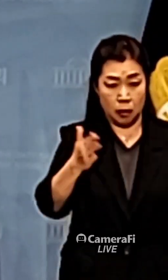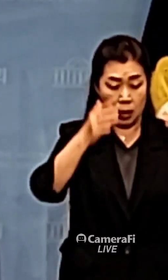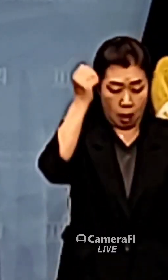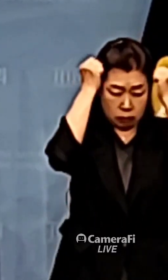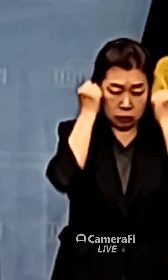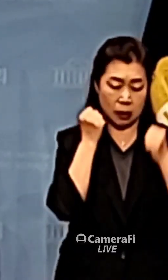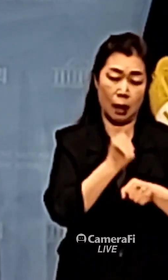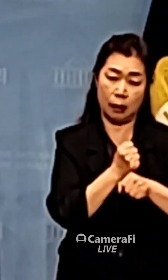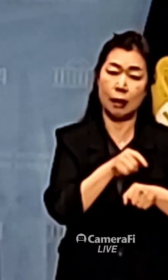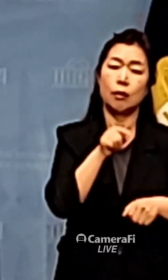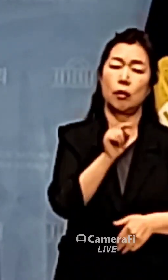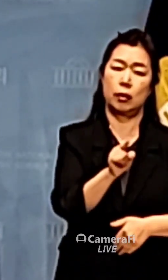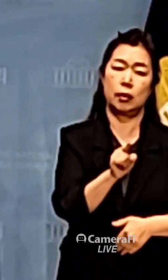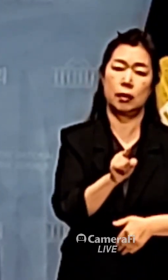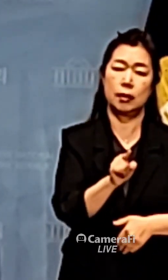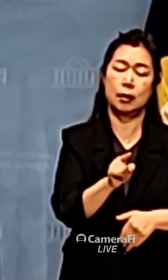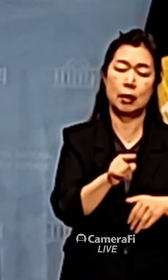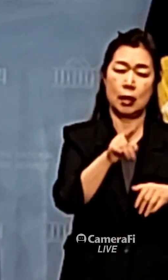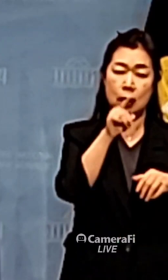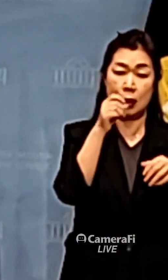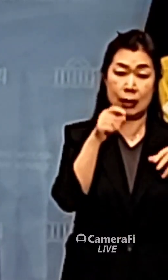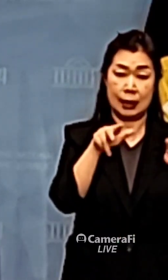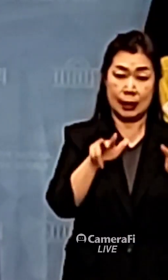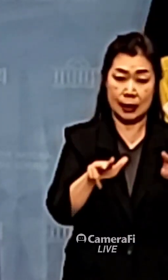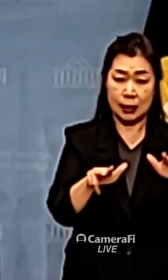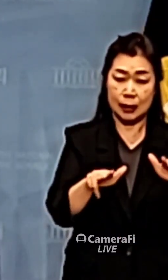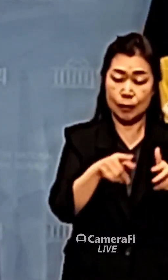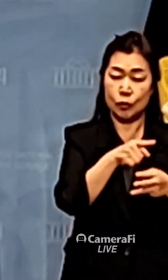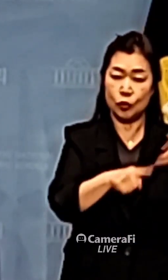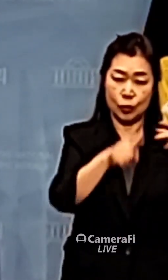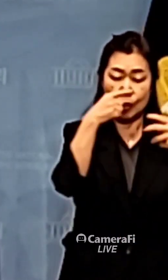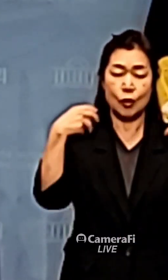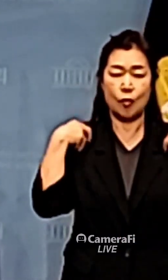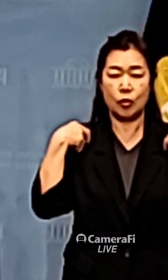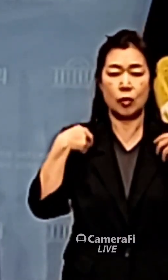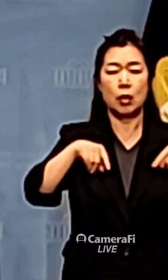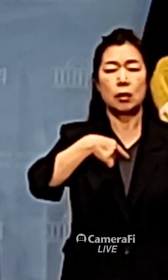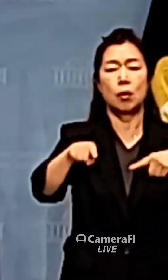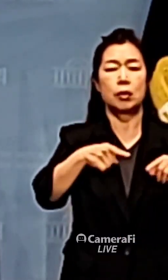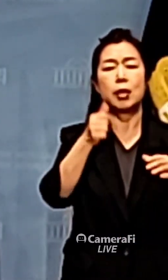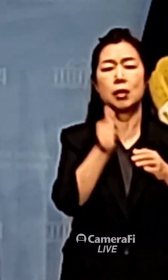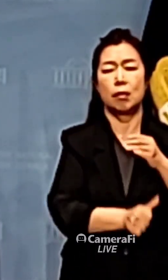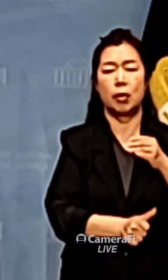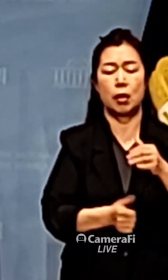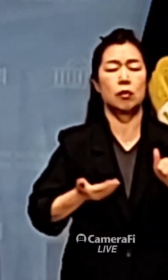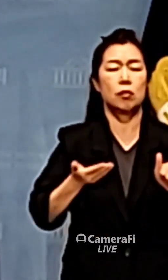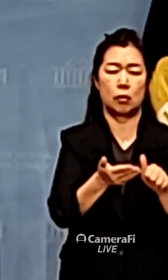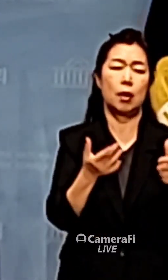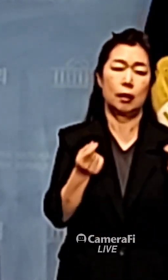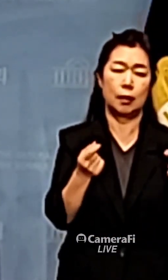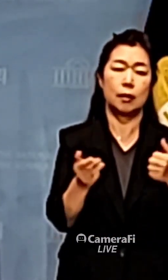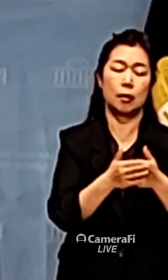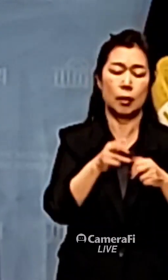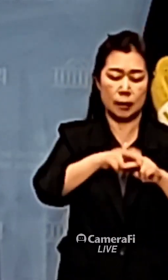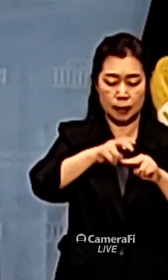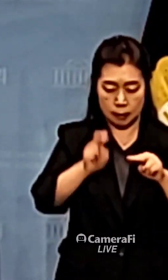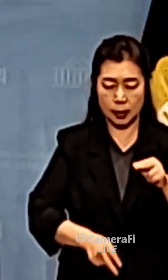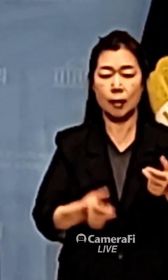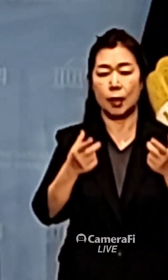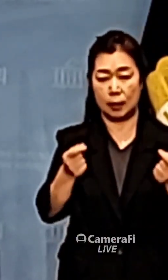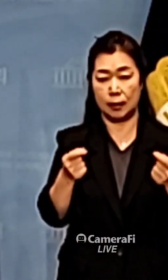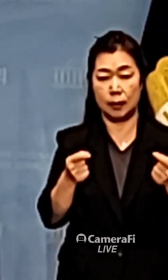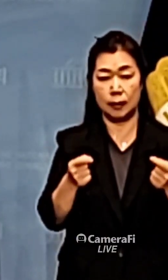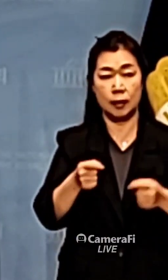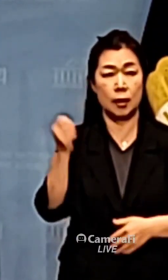새로운 정부의 실패는 물론 민생을 다시금 파탄에 비리게 할 것입니다. 실패했으면